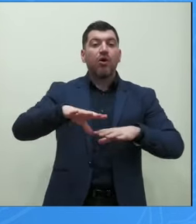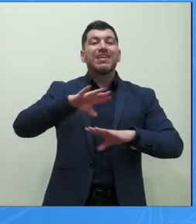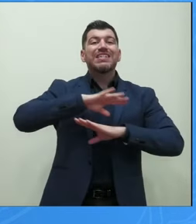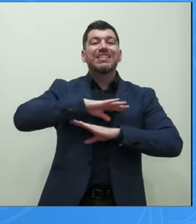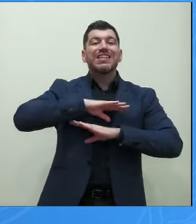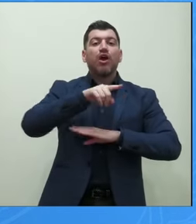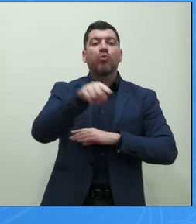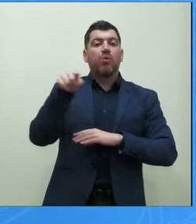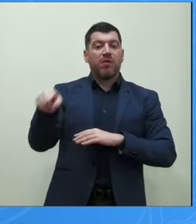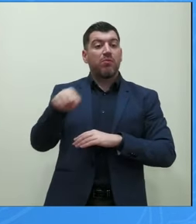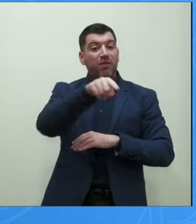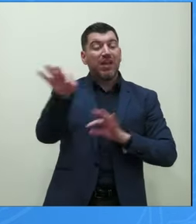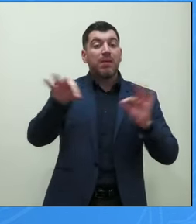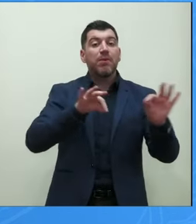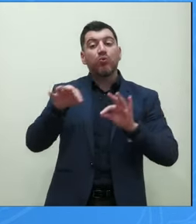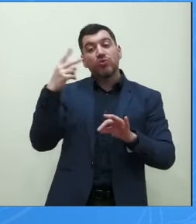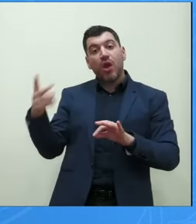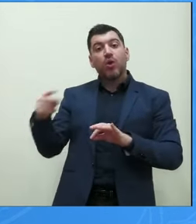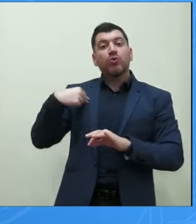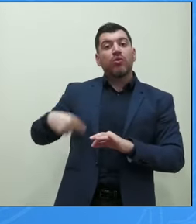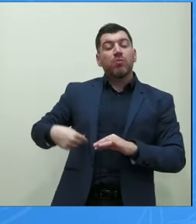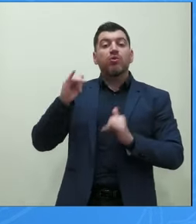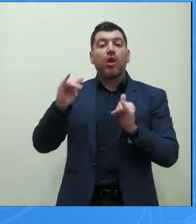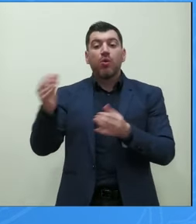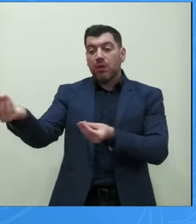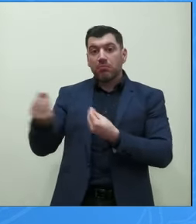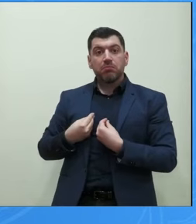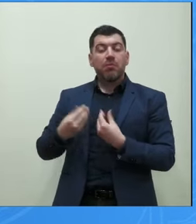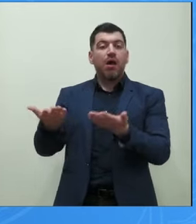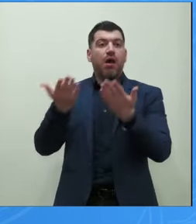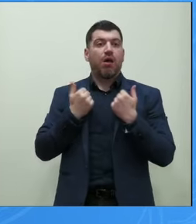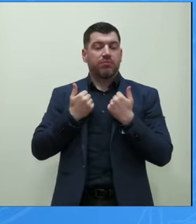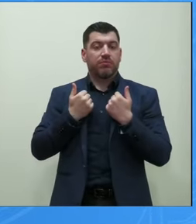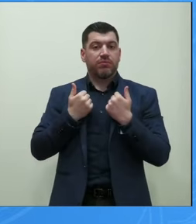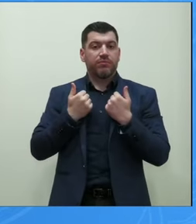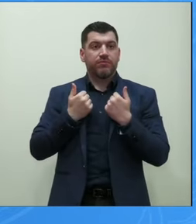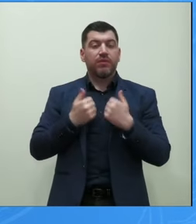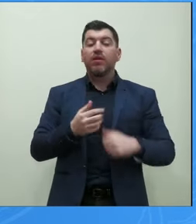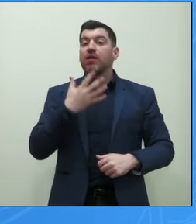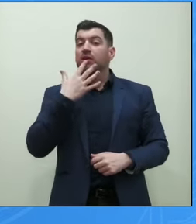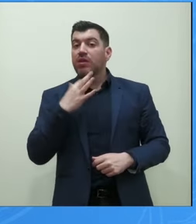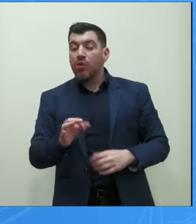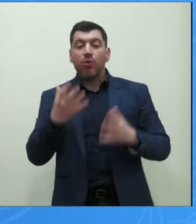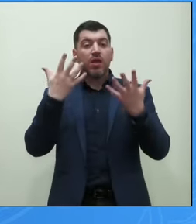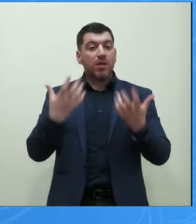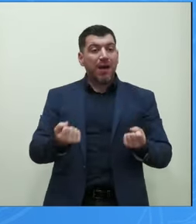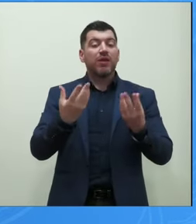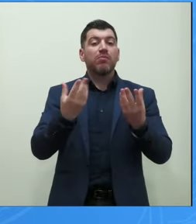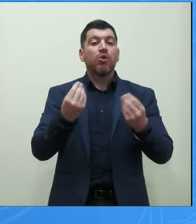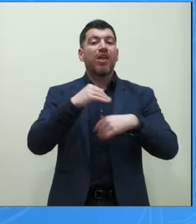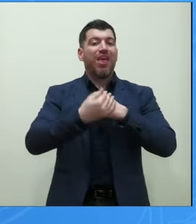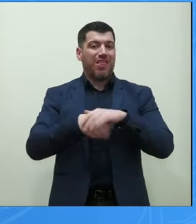σαν περιουσία του Δήμου και ακόμα δεν έχουν παραδοθεί και επειδή υπάρχει ενδιαφέρον για να μην γίνει πετών